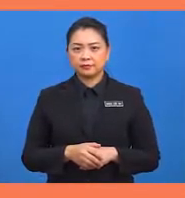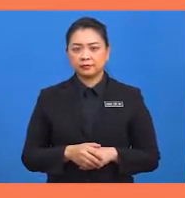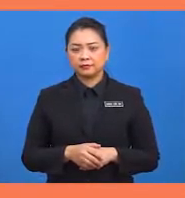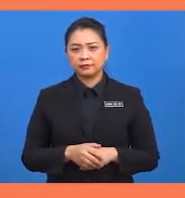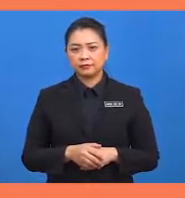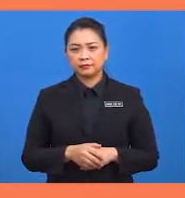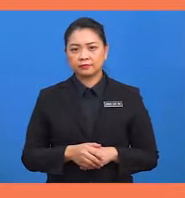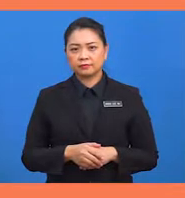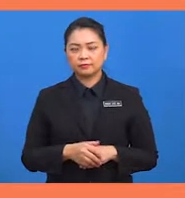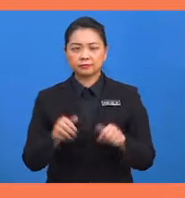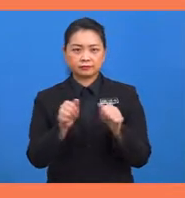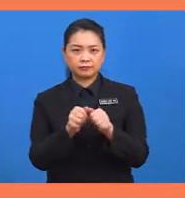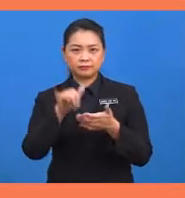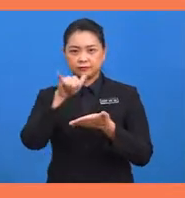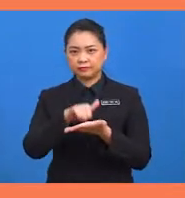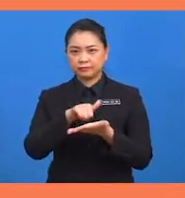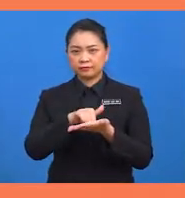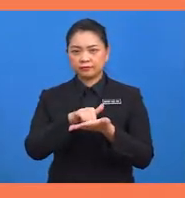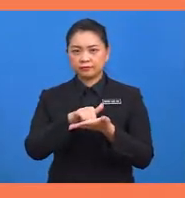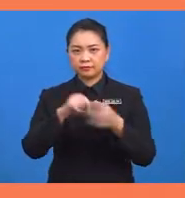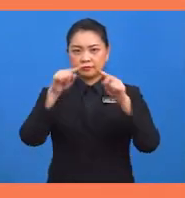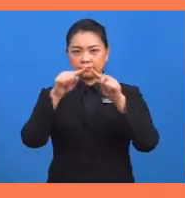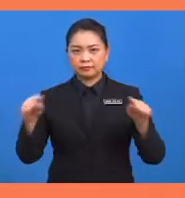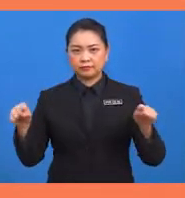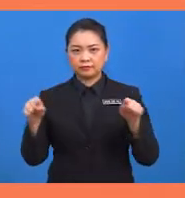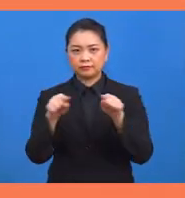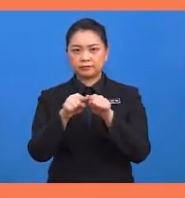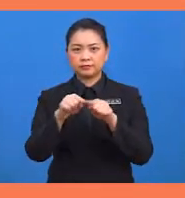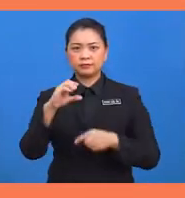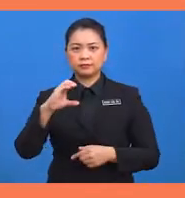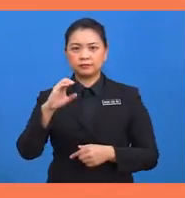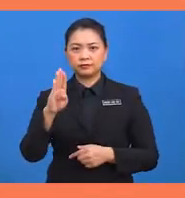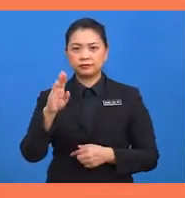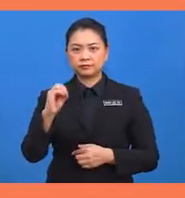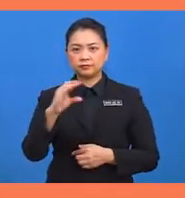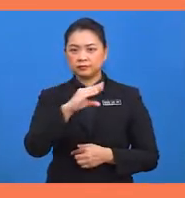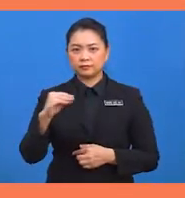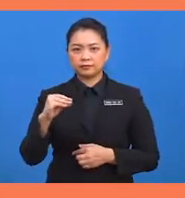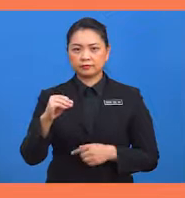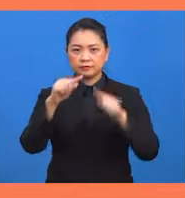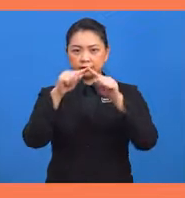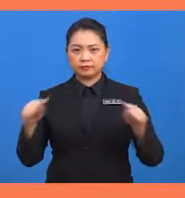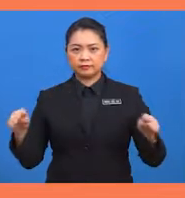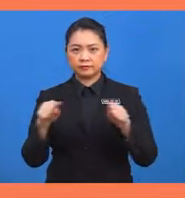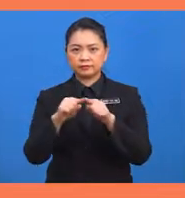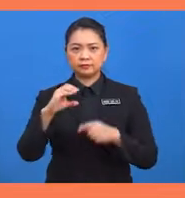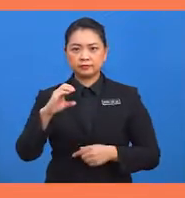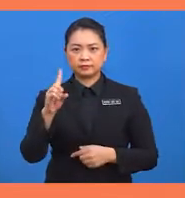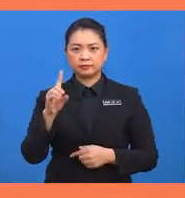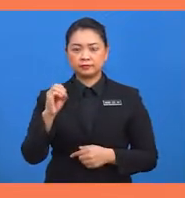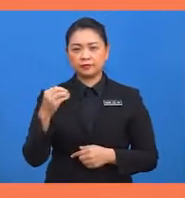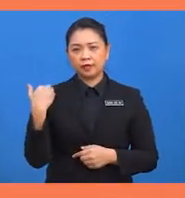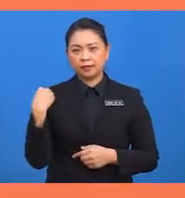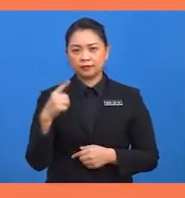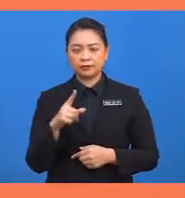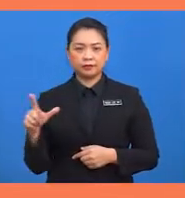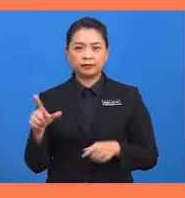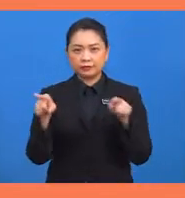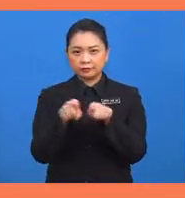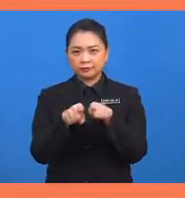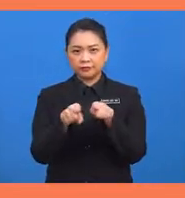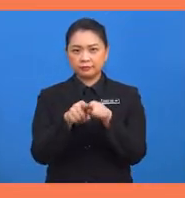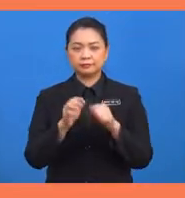kongren.